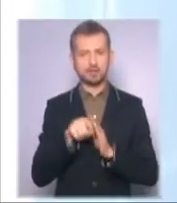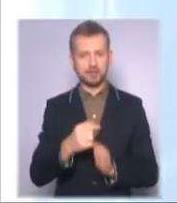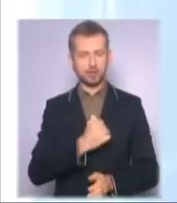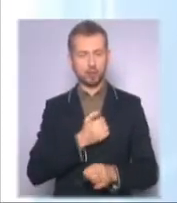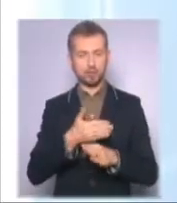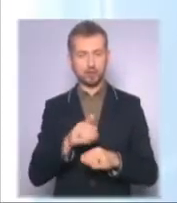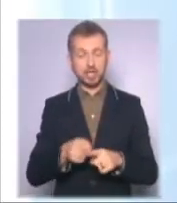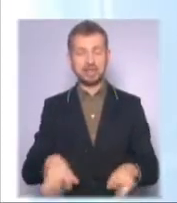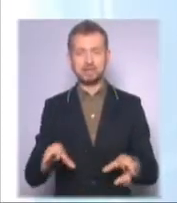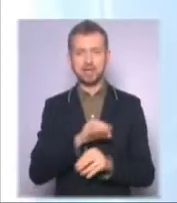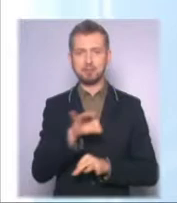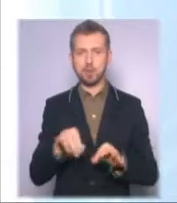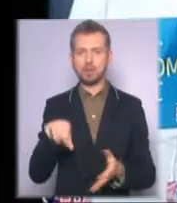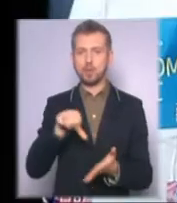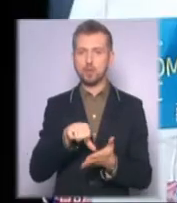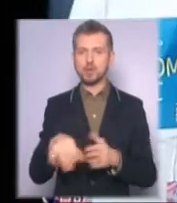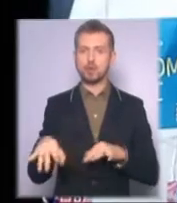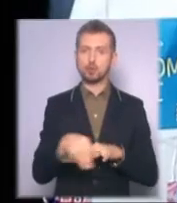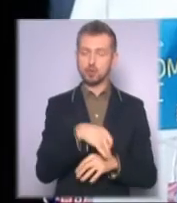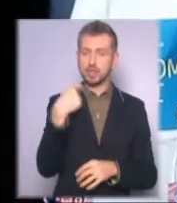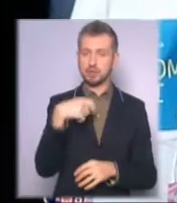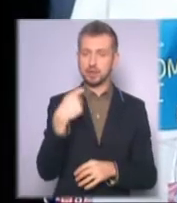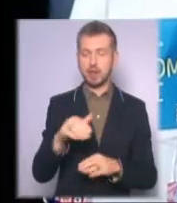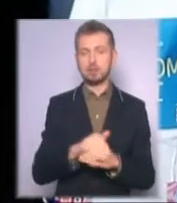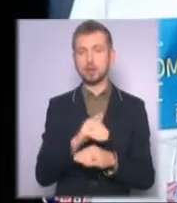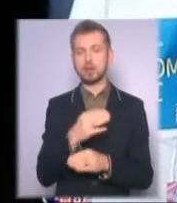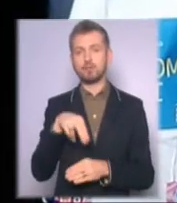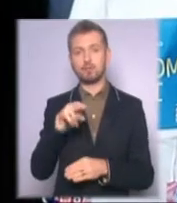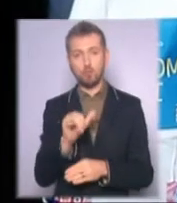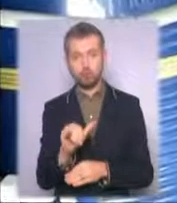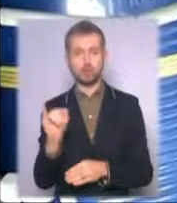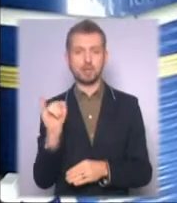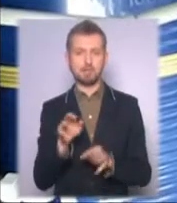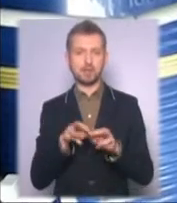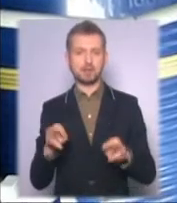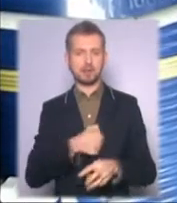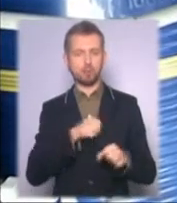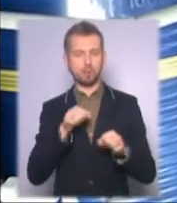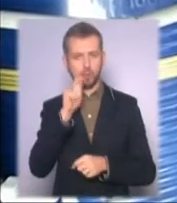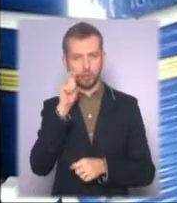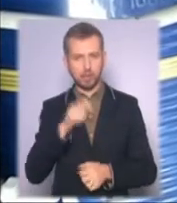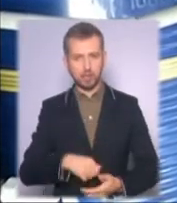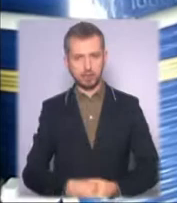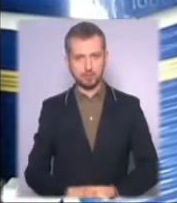Це спільний проєкт за участі дружини президента, благодійного фонду «Крила Фенікса» та Міністерства оборони України.